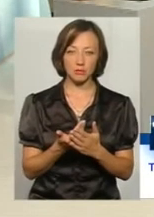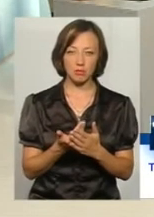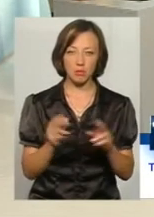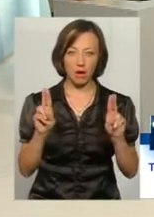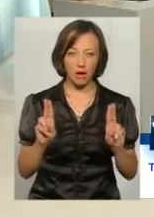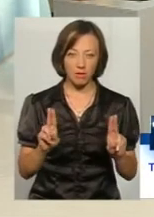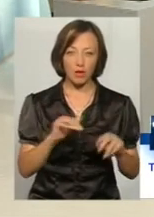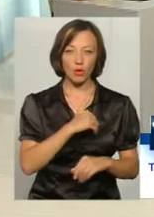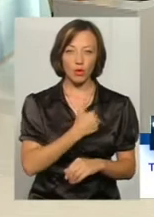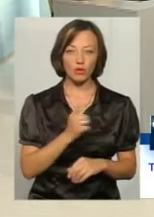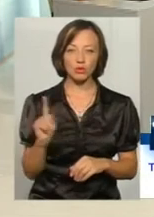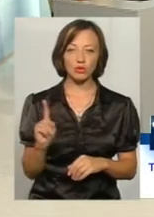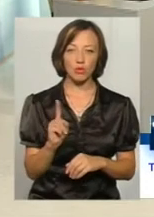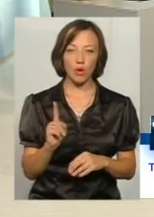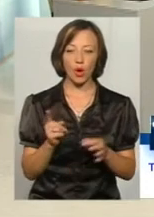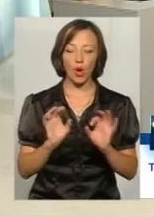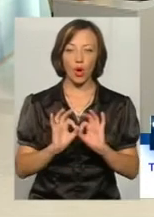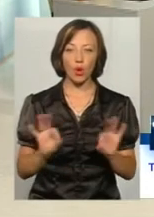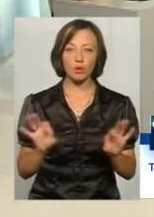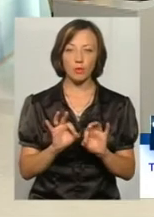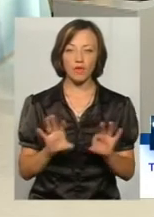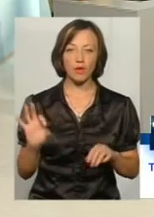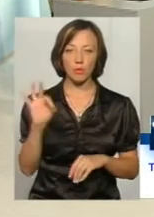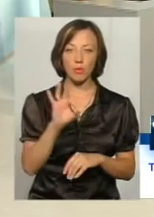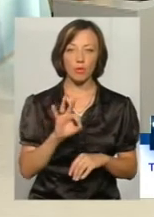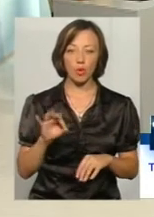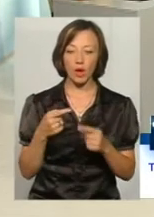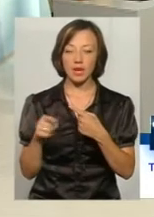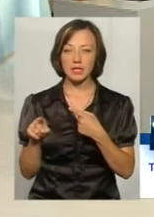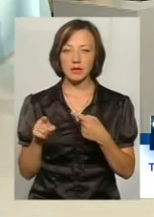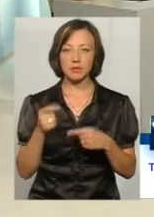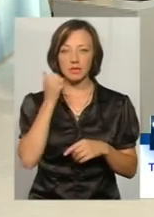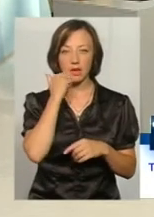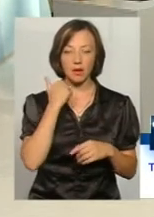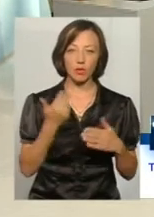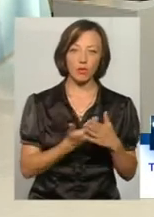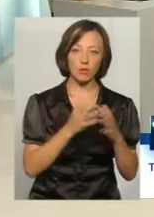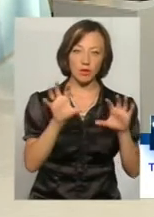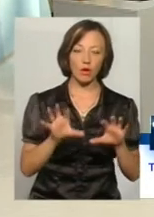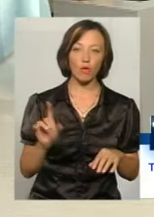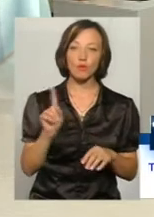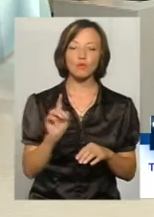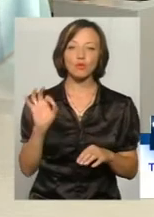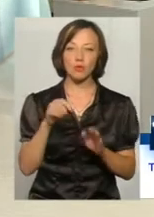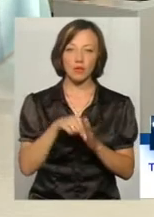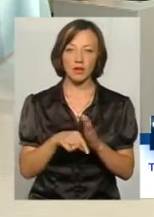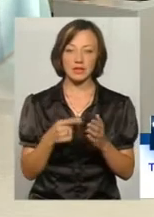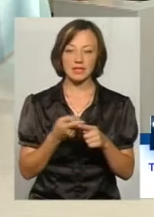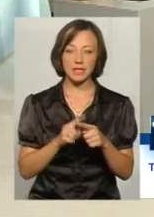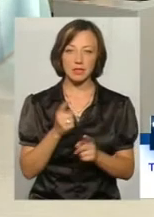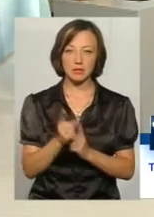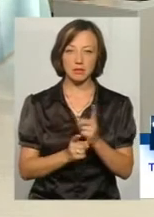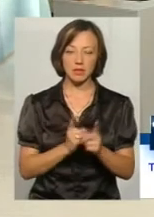І хотілося б, щоб нам розповіли про рівницю між коріння новим законам, в чому полягаються ті зміри,